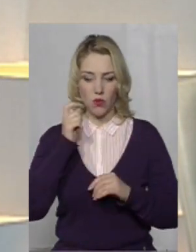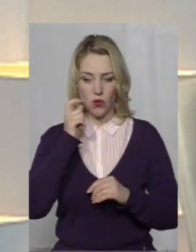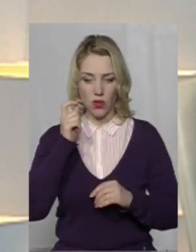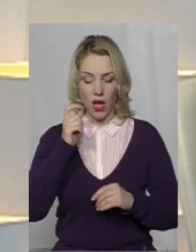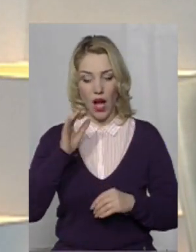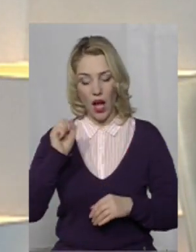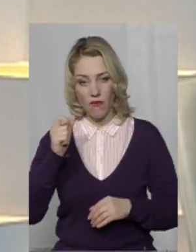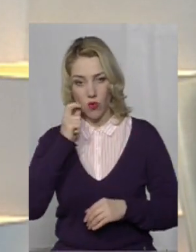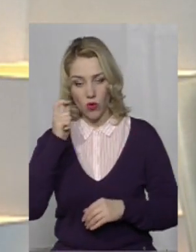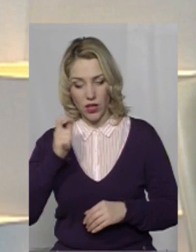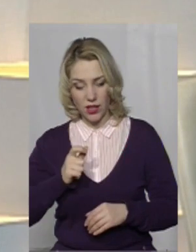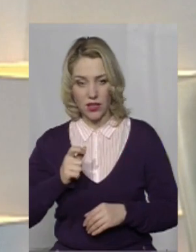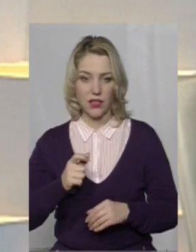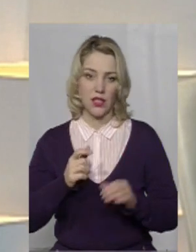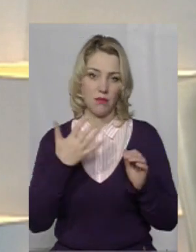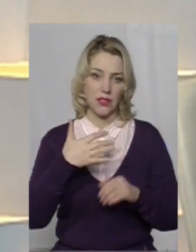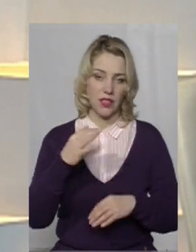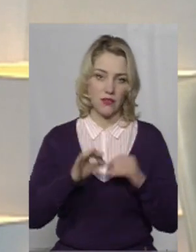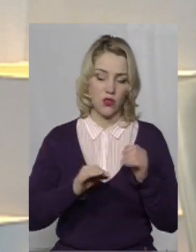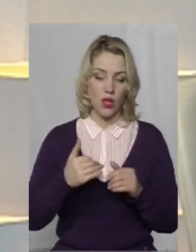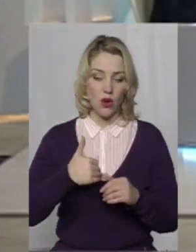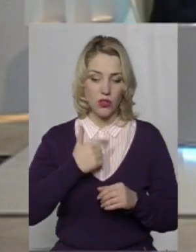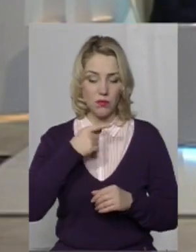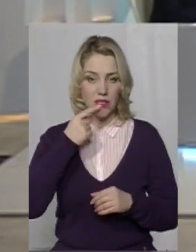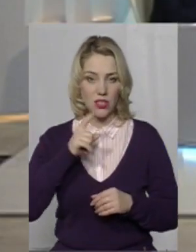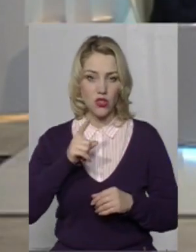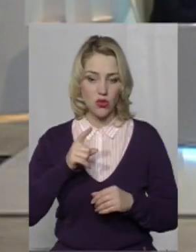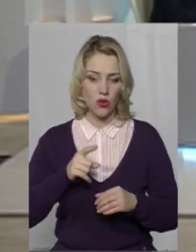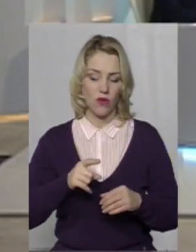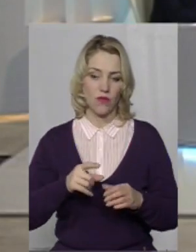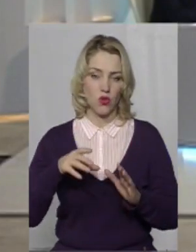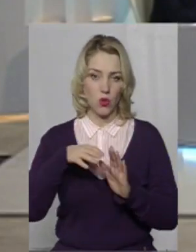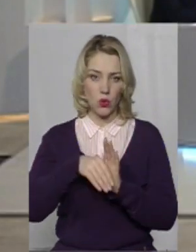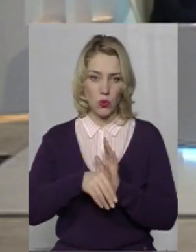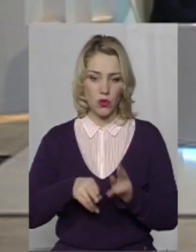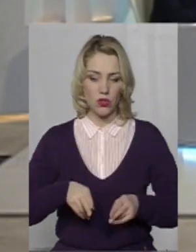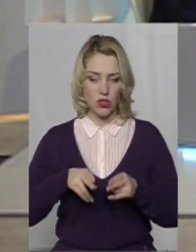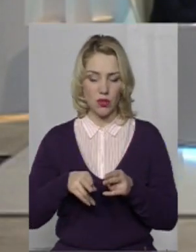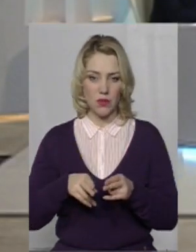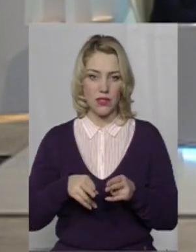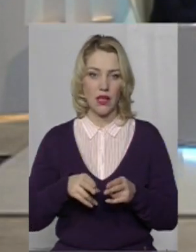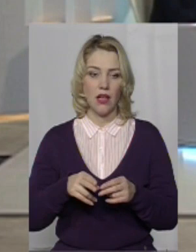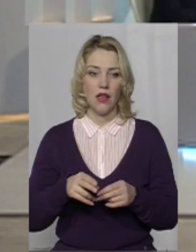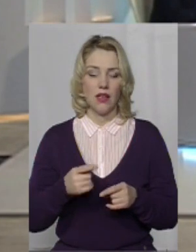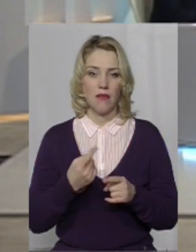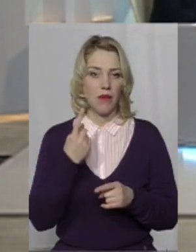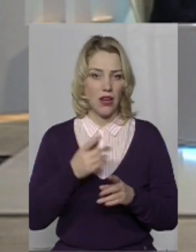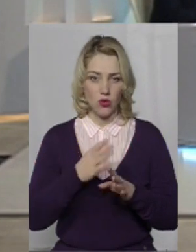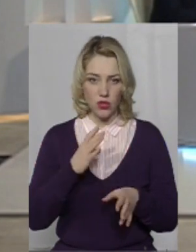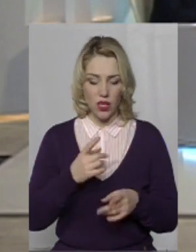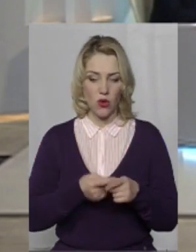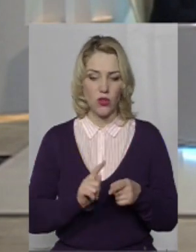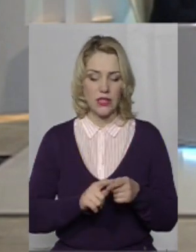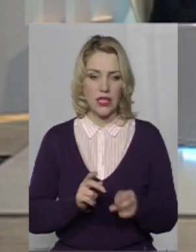50%. Також хотів би зазначити, що в структурі злочинності переважають, в першу чергу, це злочини